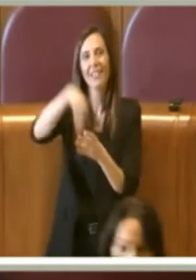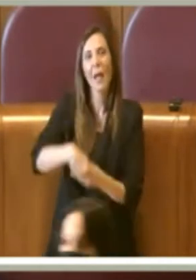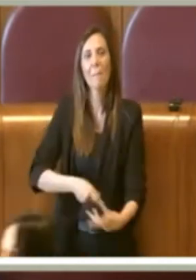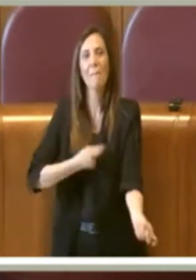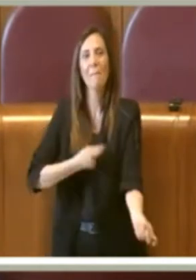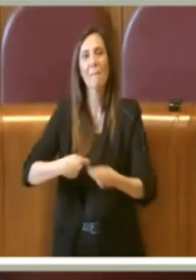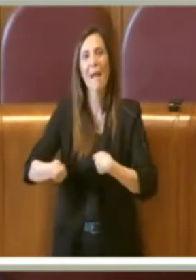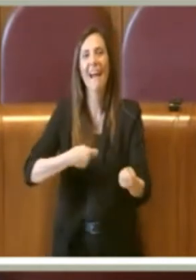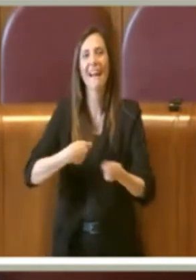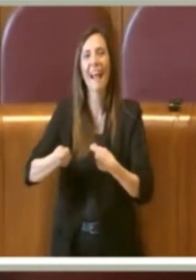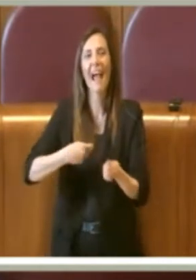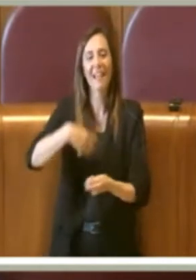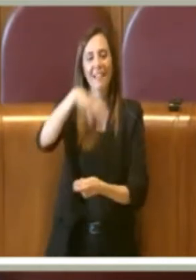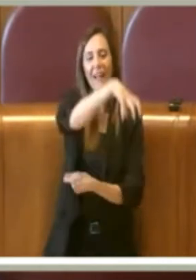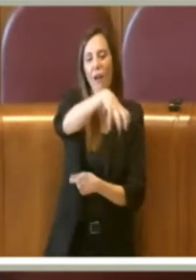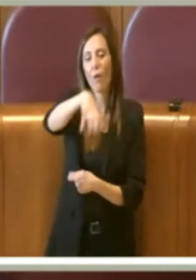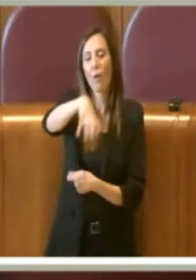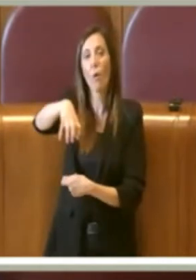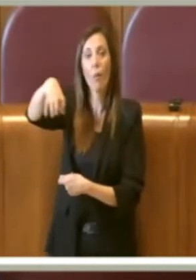rionali,